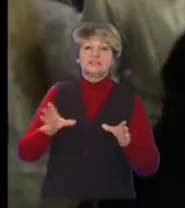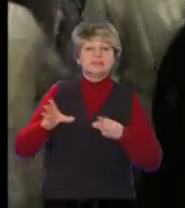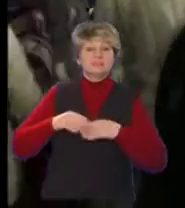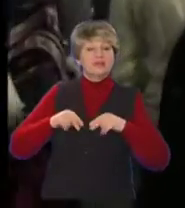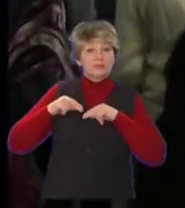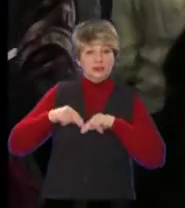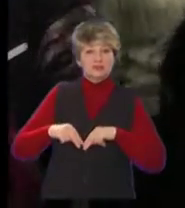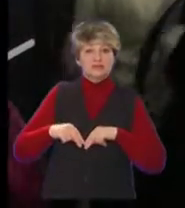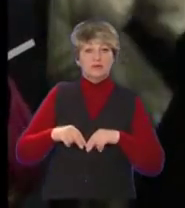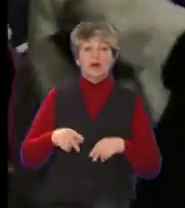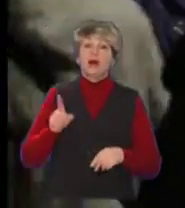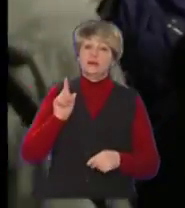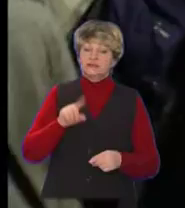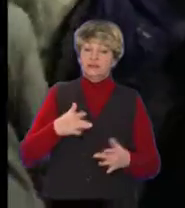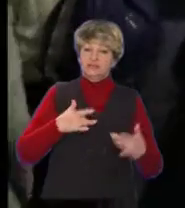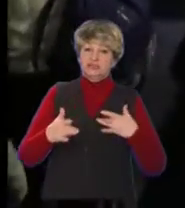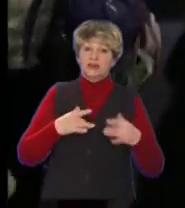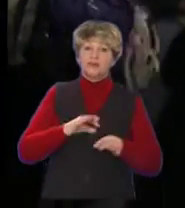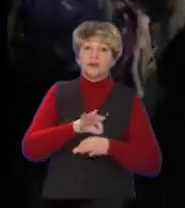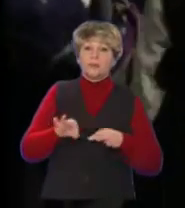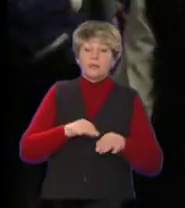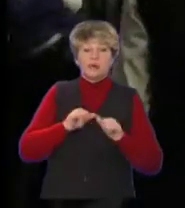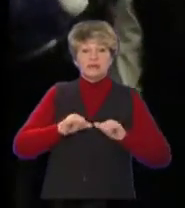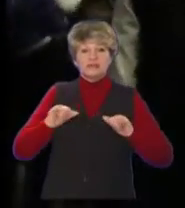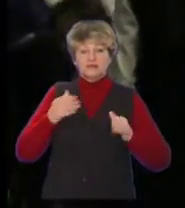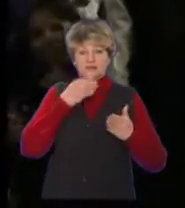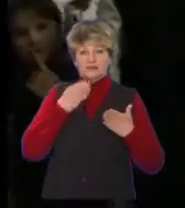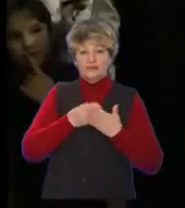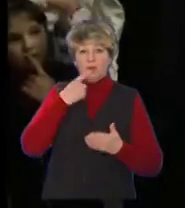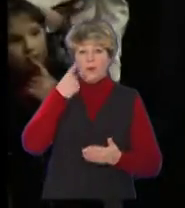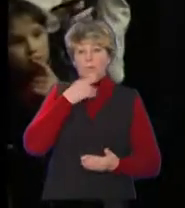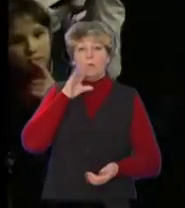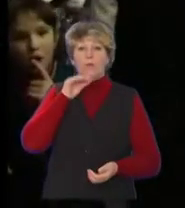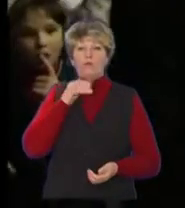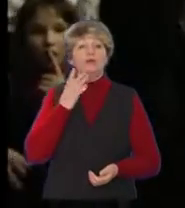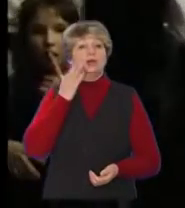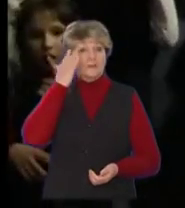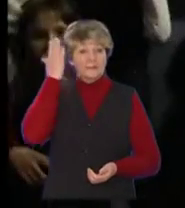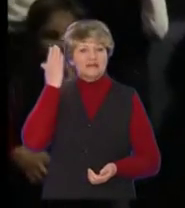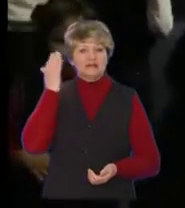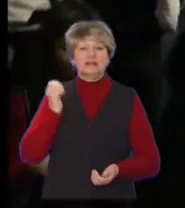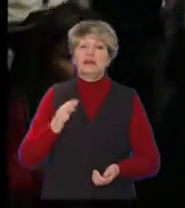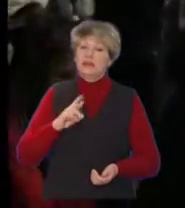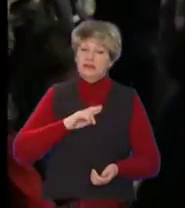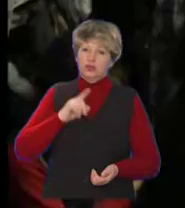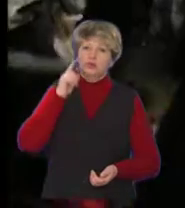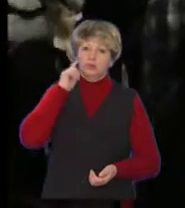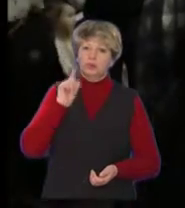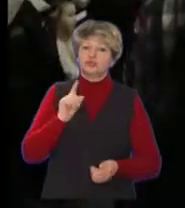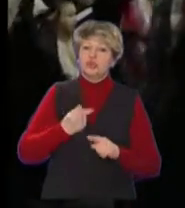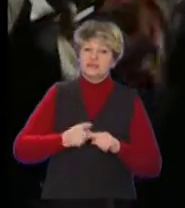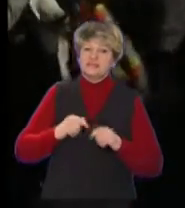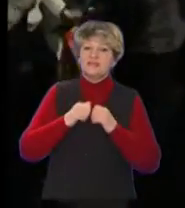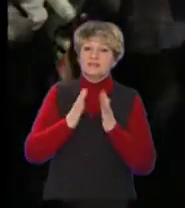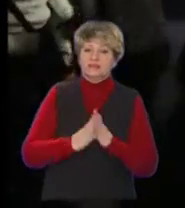співпрацю. А також це театральний проєкт, вони розвивають і своє мовлення, і мислення. І я думаю,